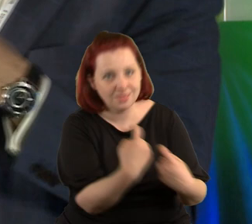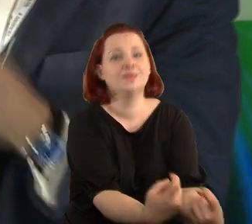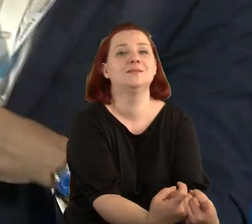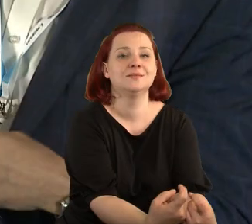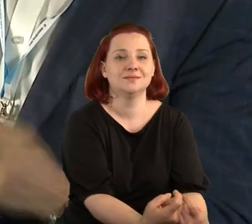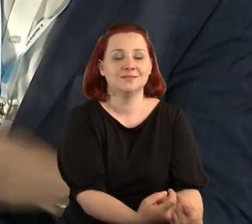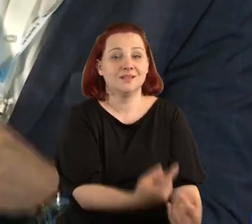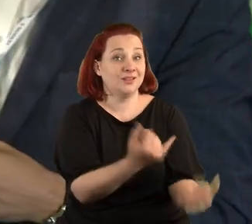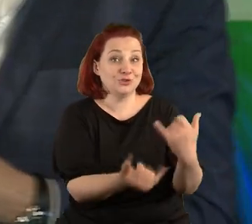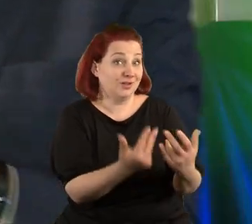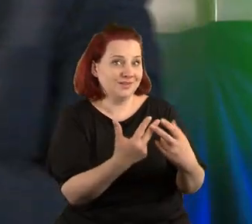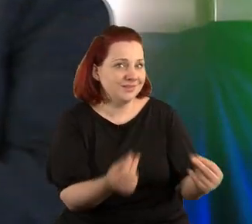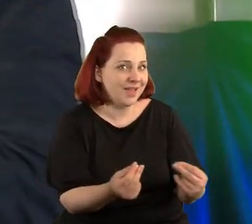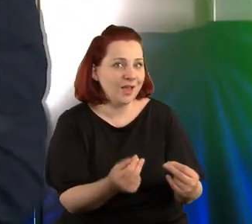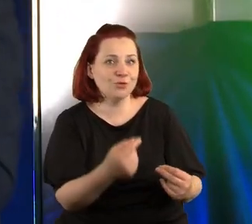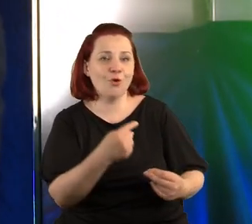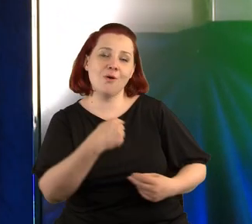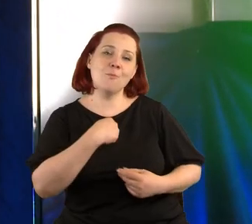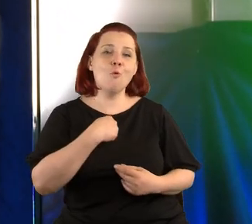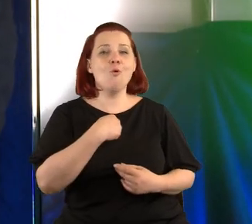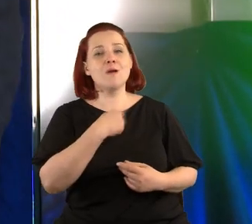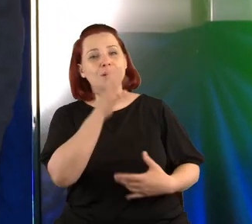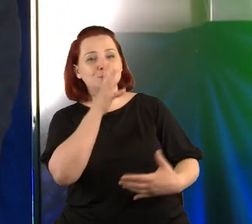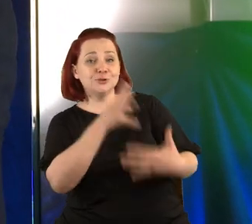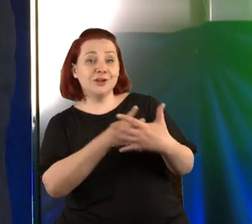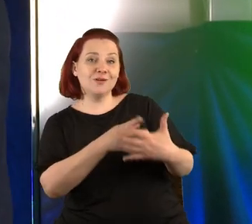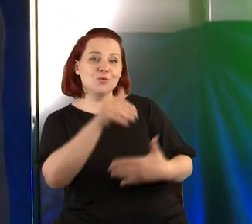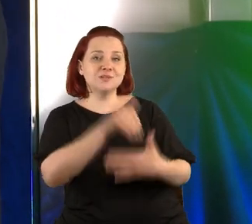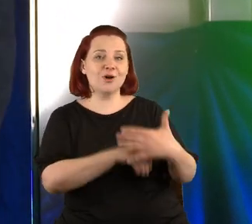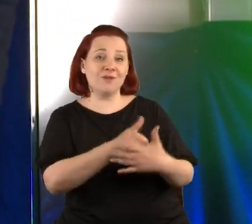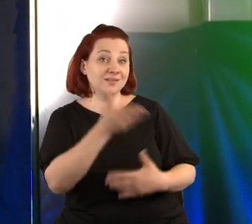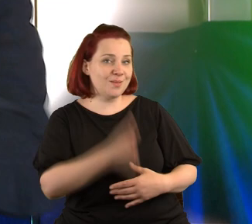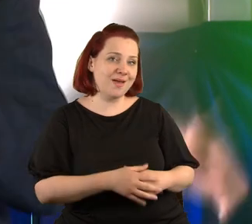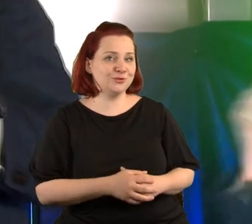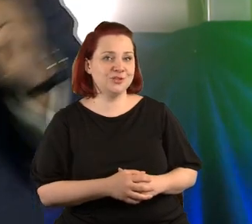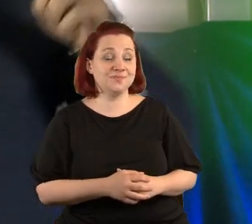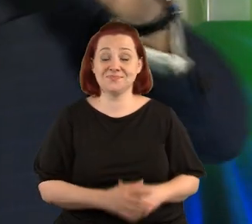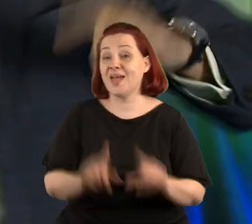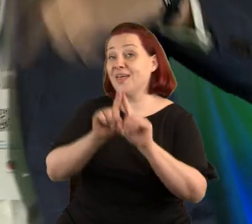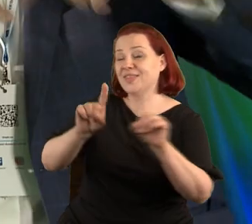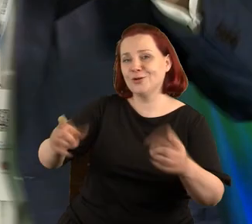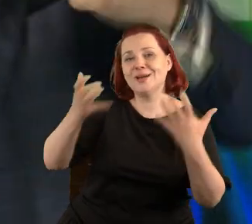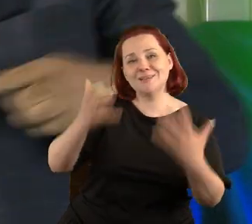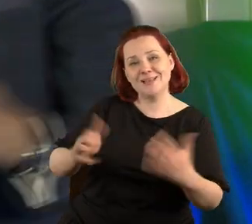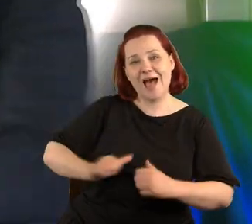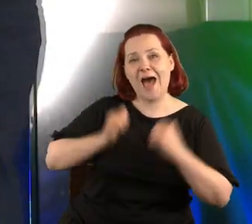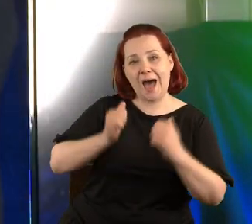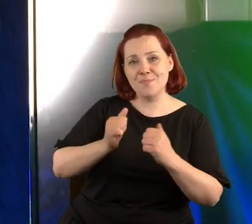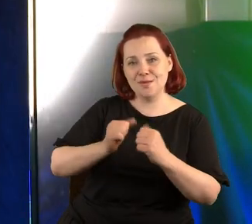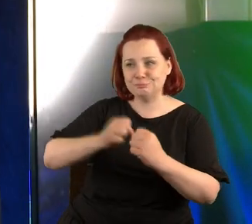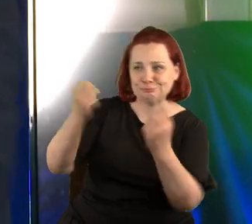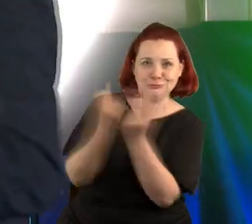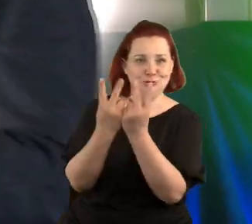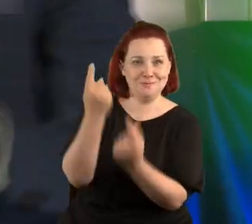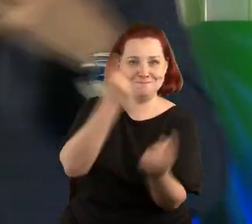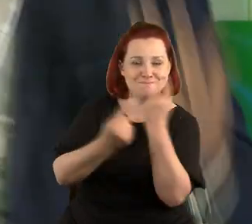Ponieważ inaczej będę nieprzewidywalny w swoich poczynaniach. Nauczyciele chcą, żebym myślał tak, jak oni chcą, żebym